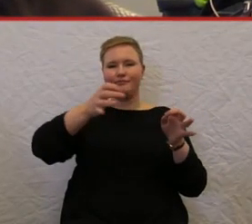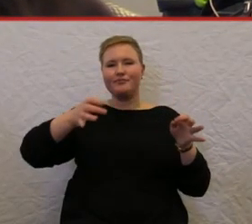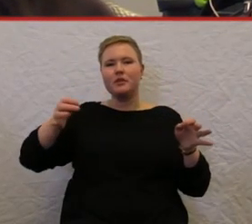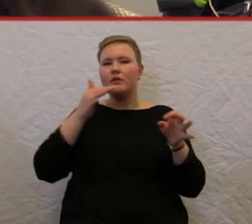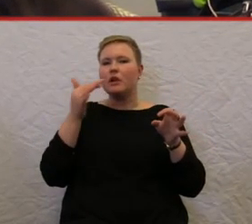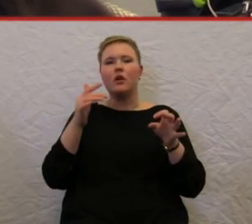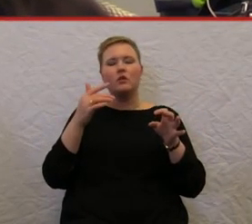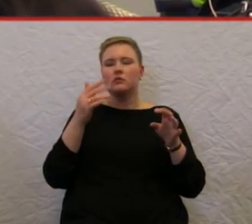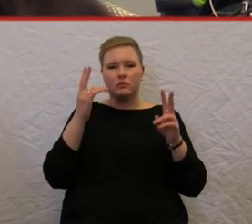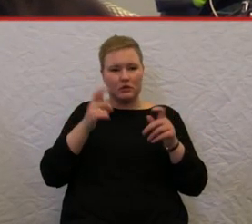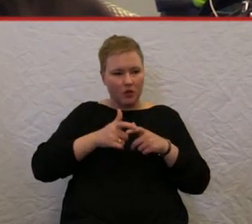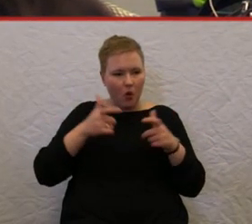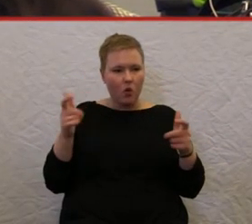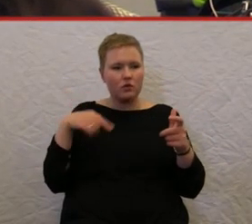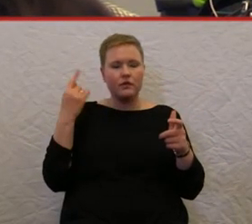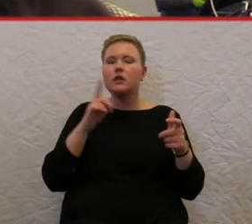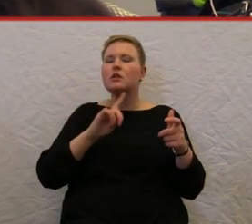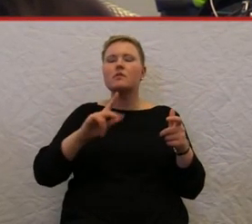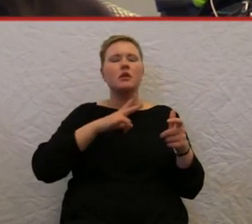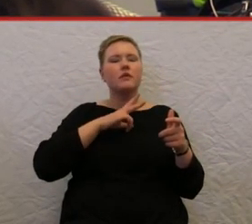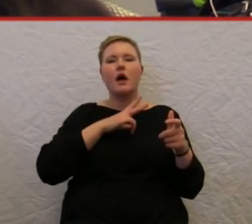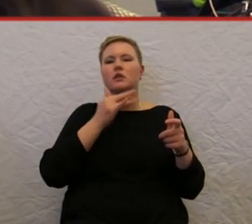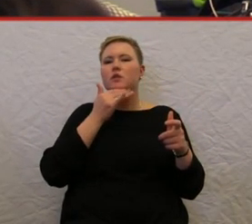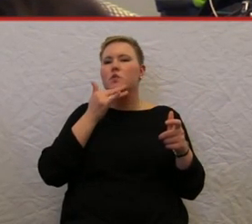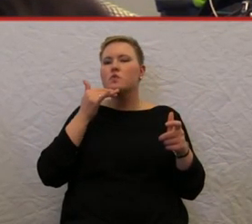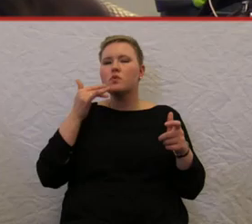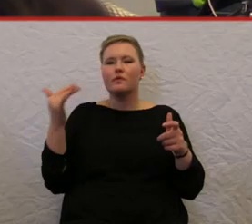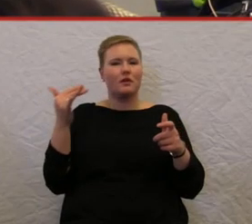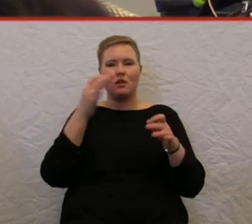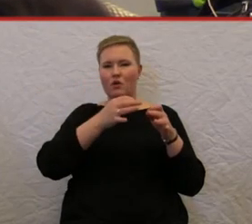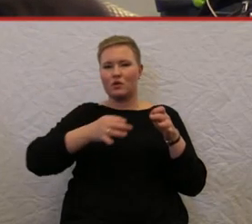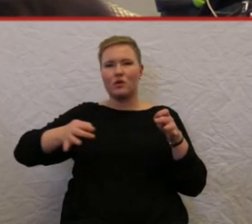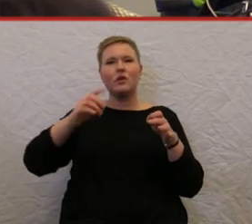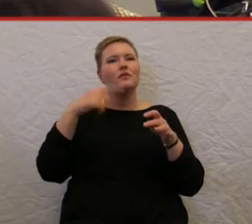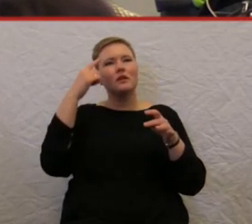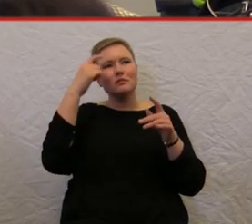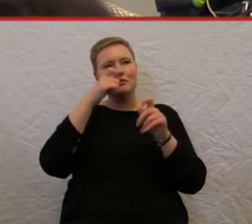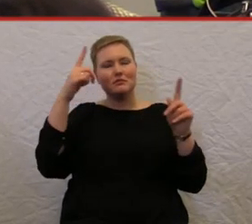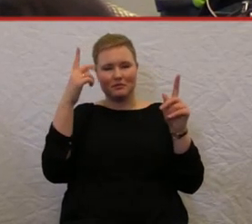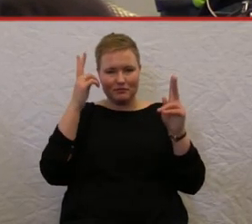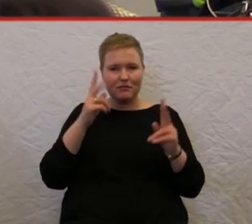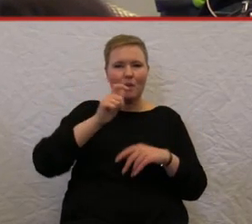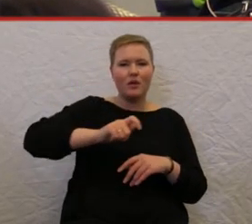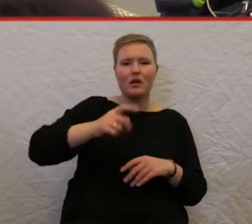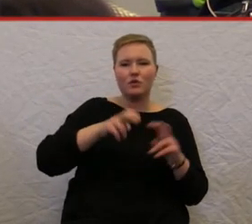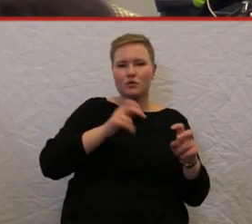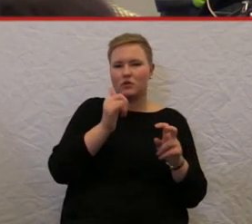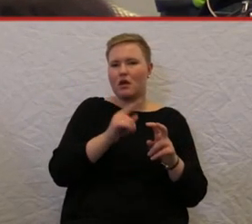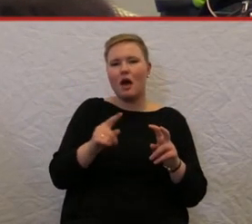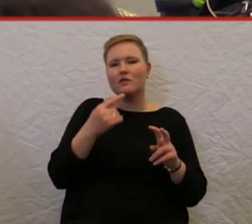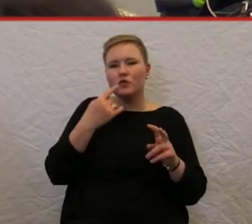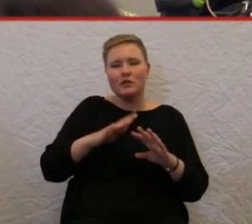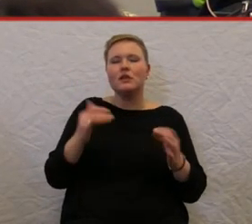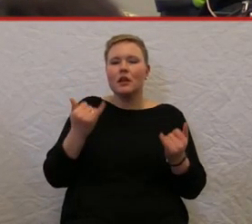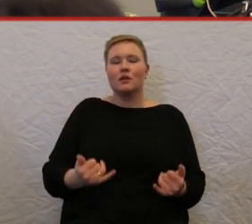wir es niemals geglaubt hätten, dass es funktionieren kann. Dass es überhaupt die Leute nutzen. Wir glauben, dass ein großer